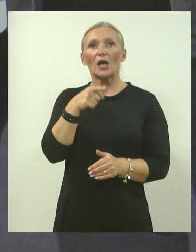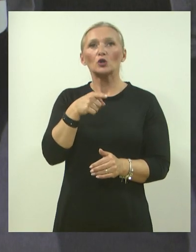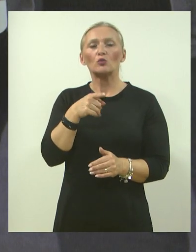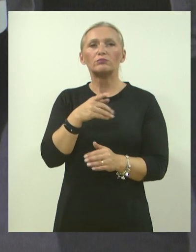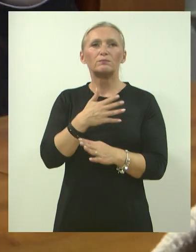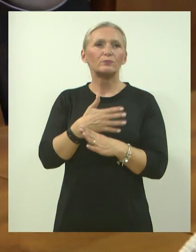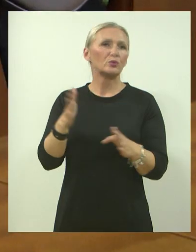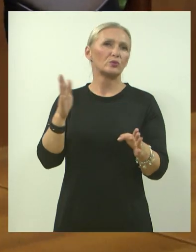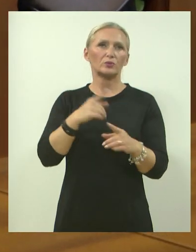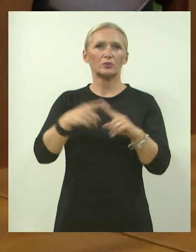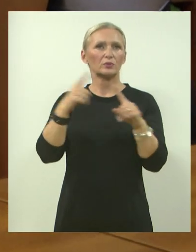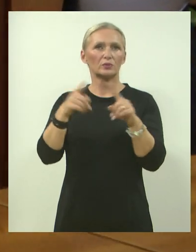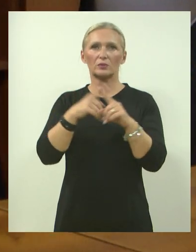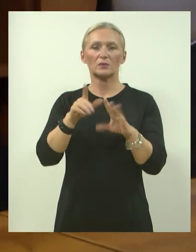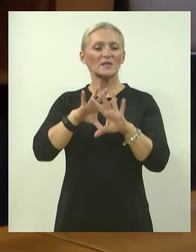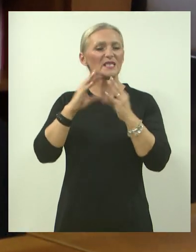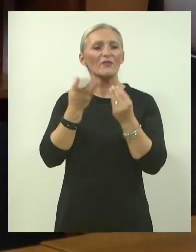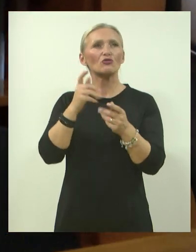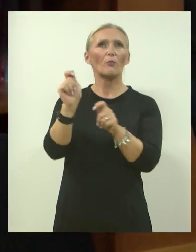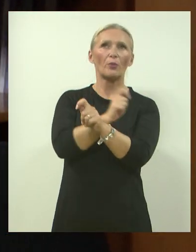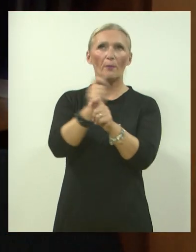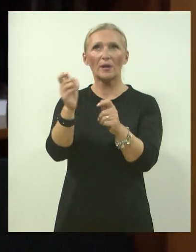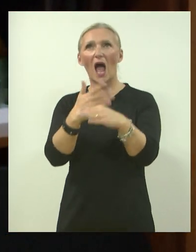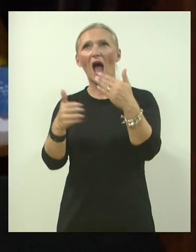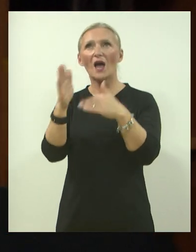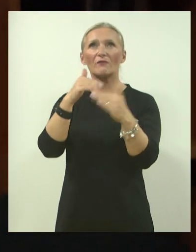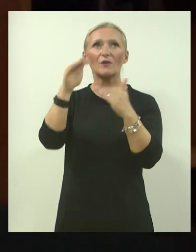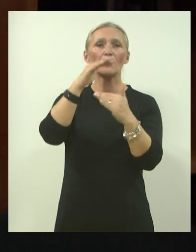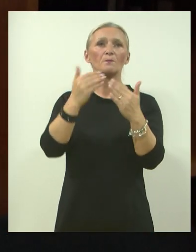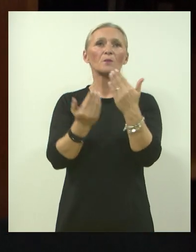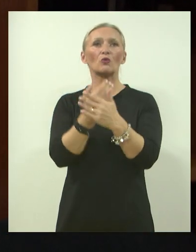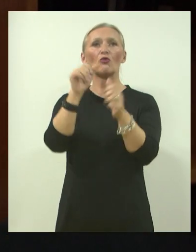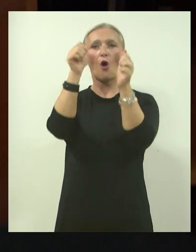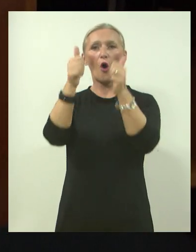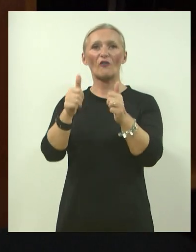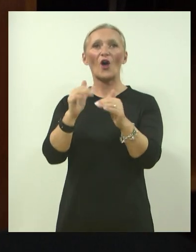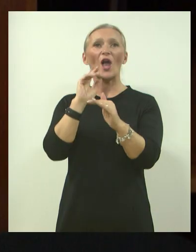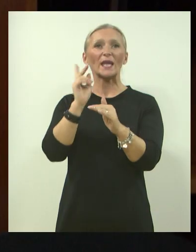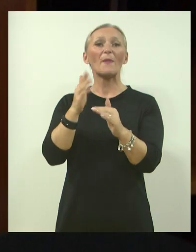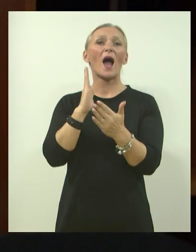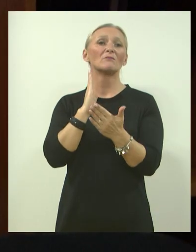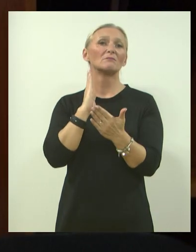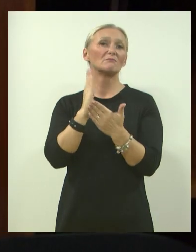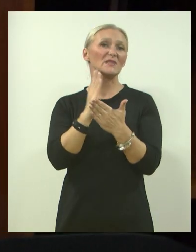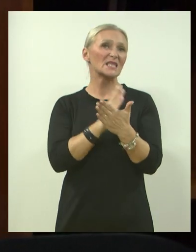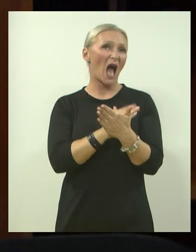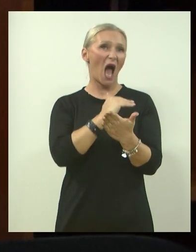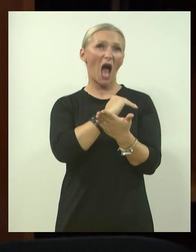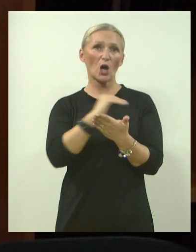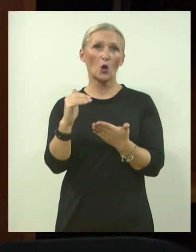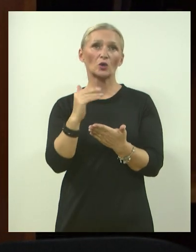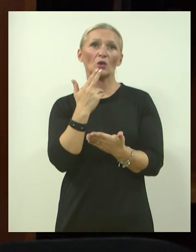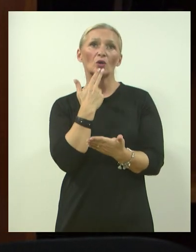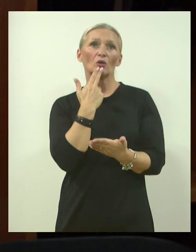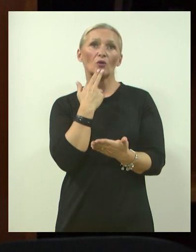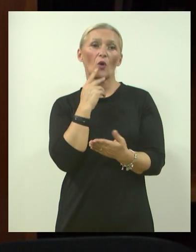što se radi i rekonstruira po nekakvim kriterijima i